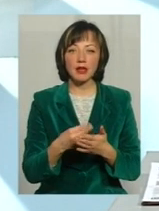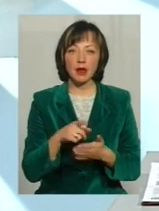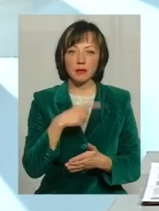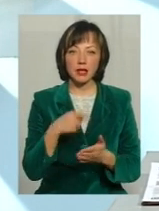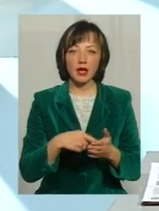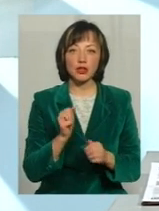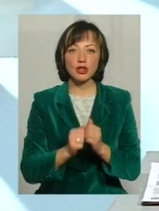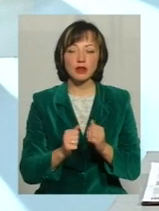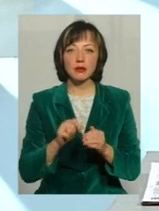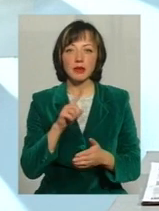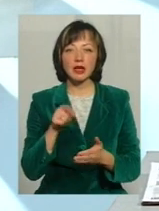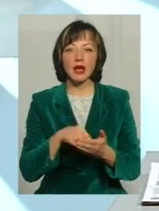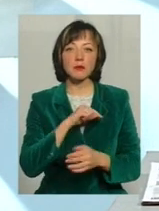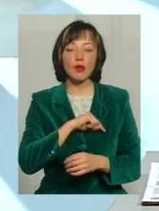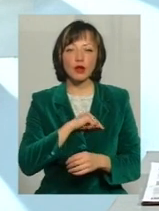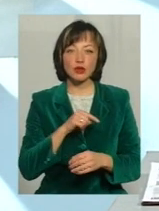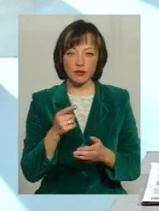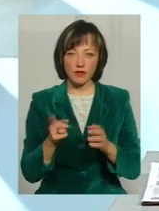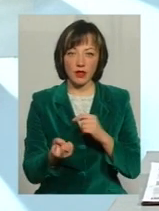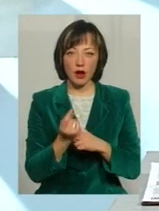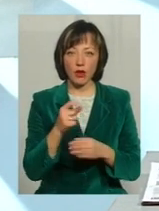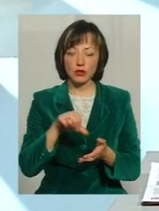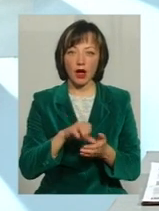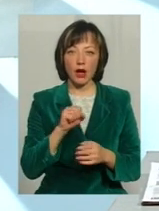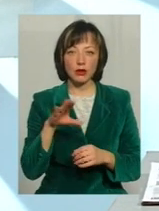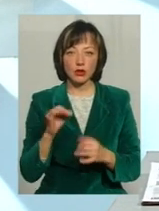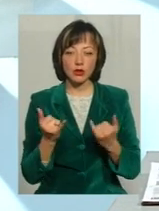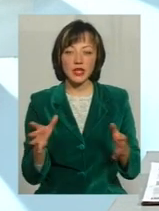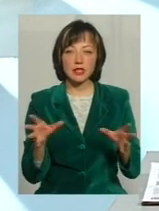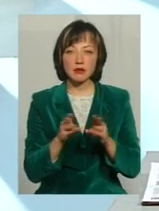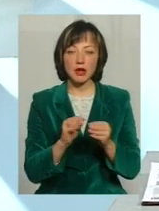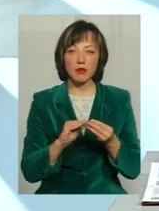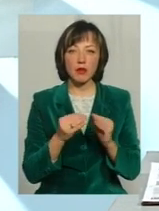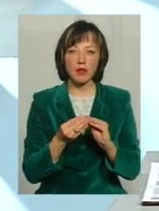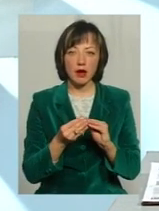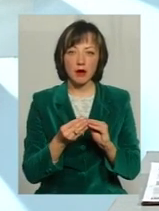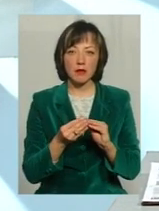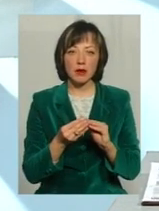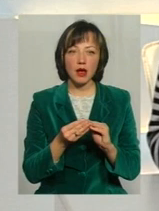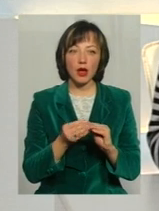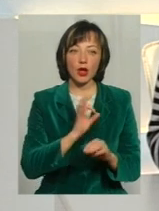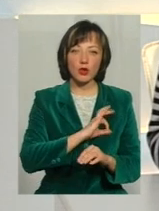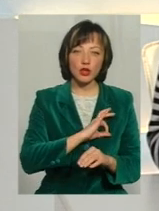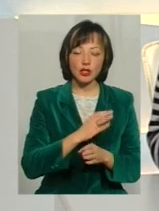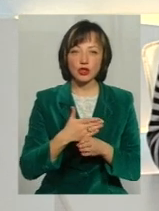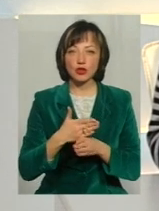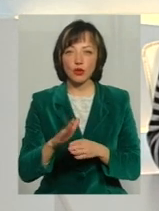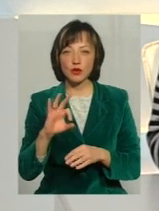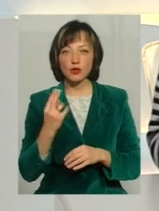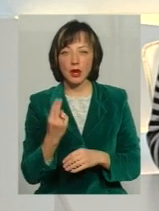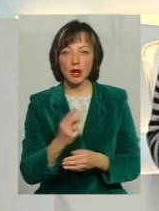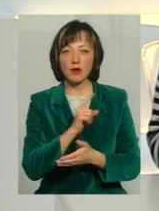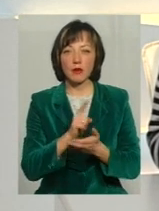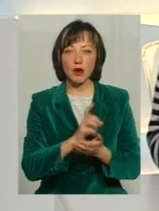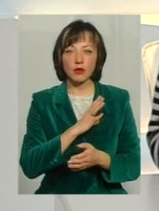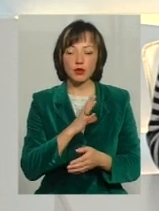а часто питання психологічного характеру виникають сьогодні в АТОшніків І сьогодні спільна така проблема між юридична і частково соціальна має